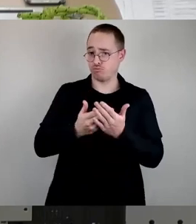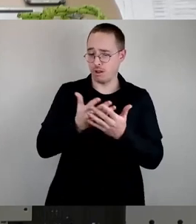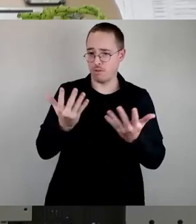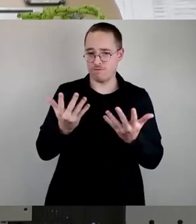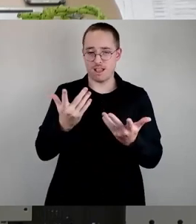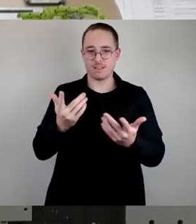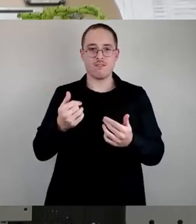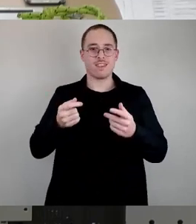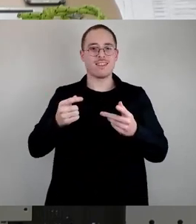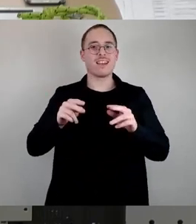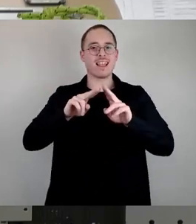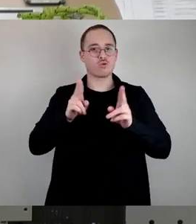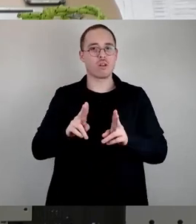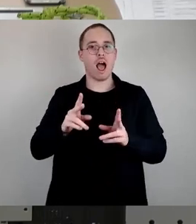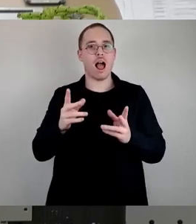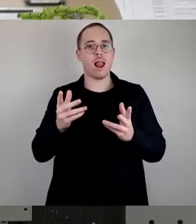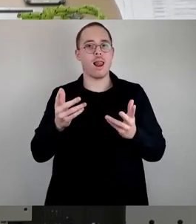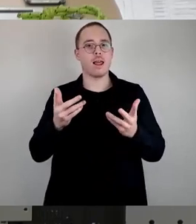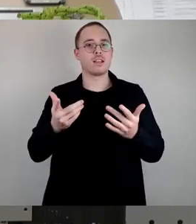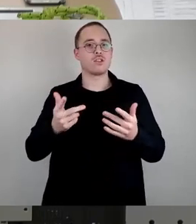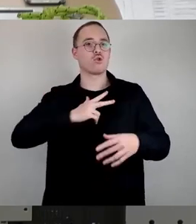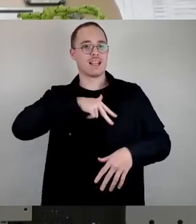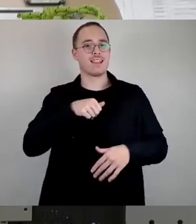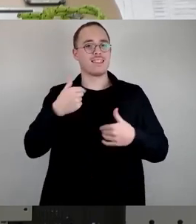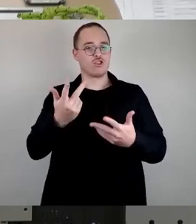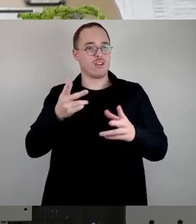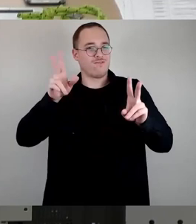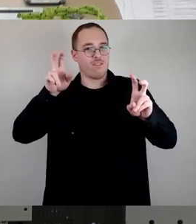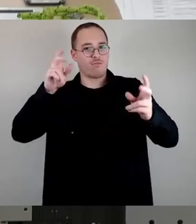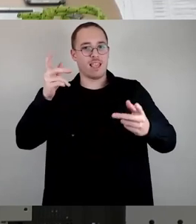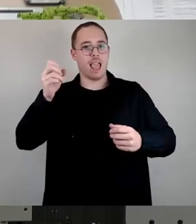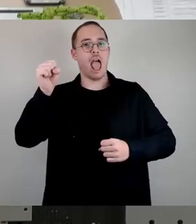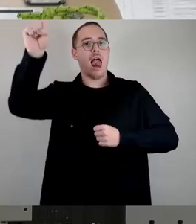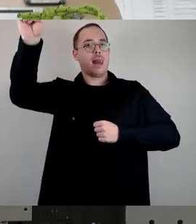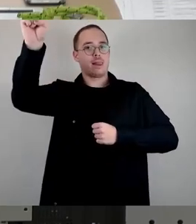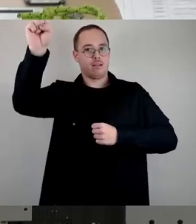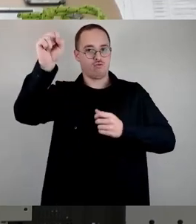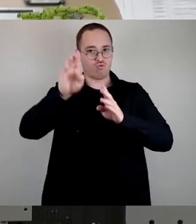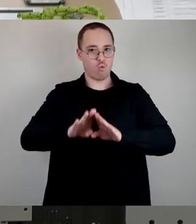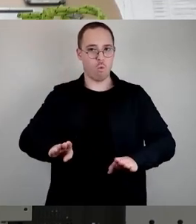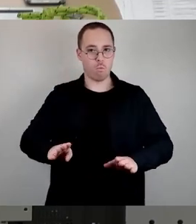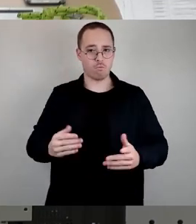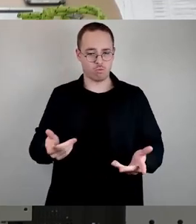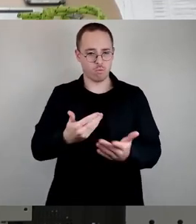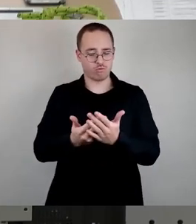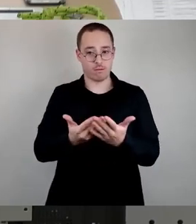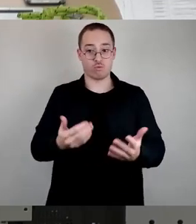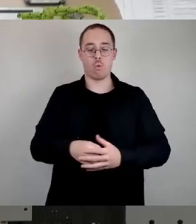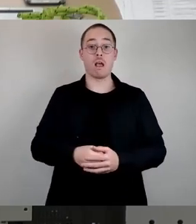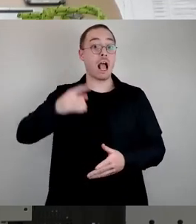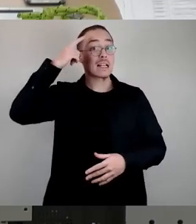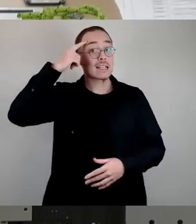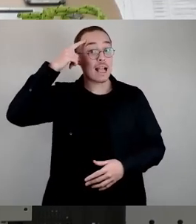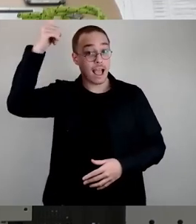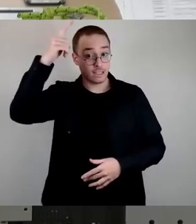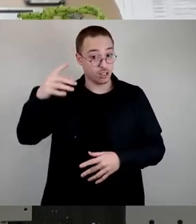Heldentum wie folgt. Nicht der Geist ist Sieger. Es geht nicht ums Überzeugen. Nur der Stärkere sei der